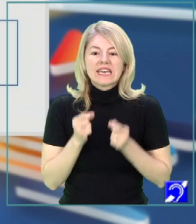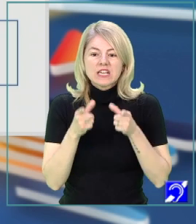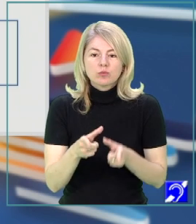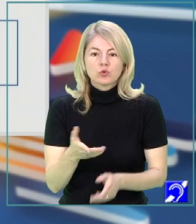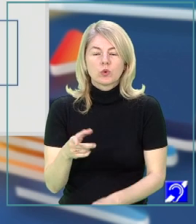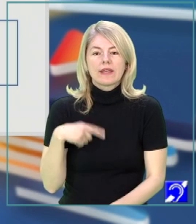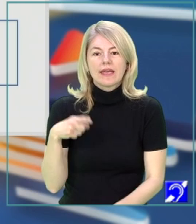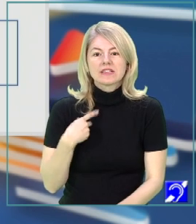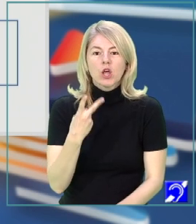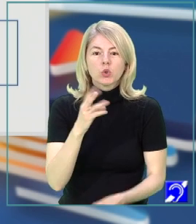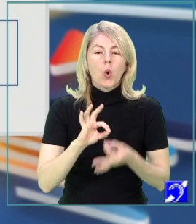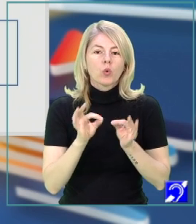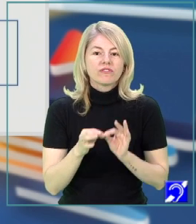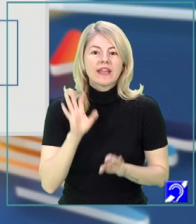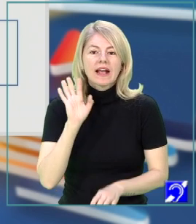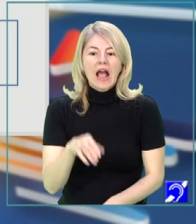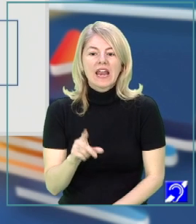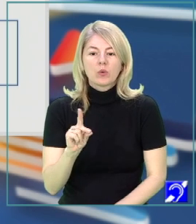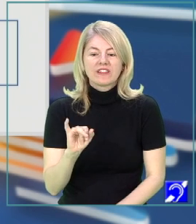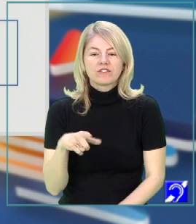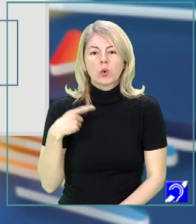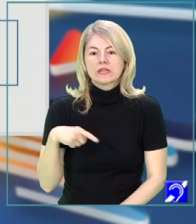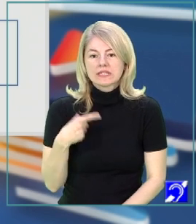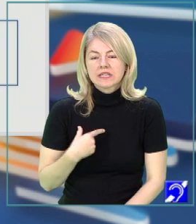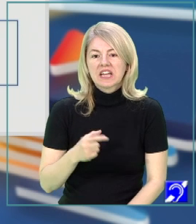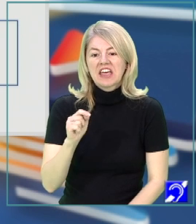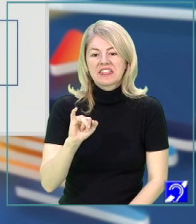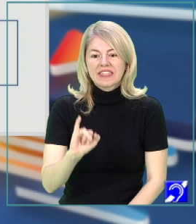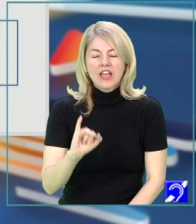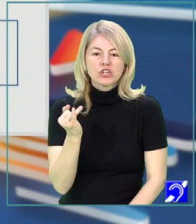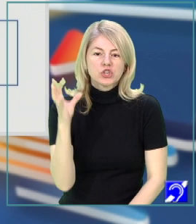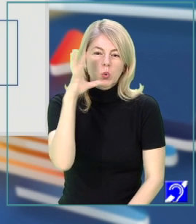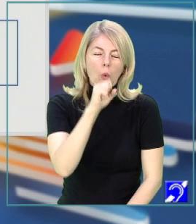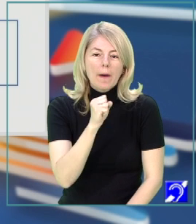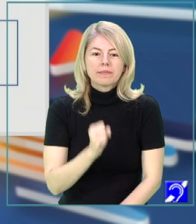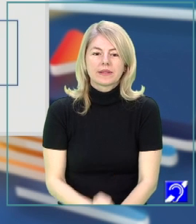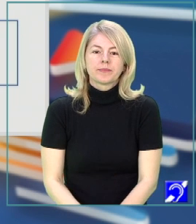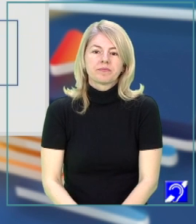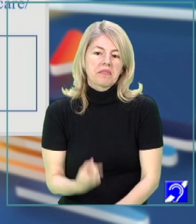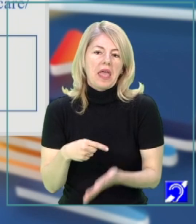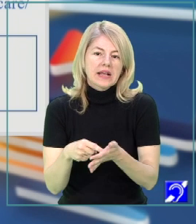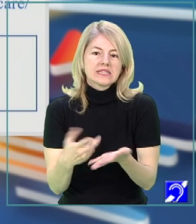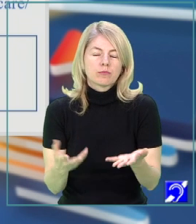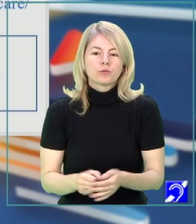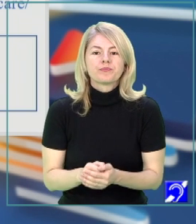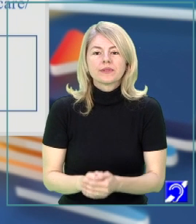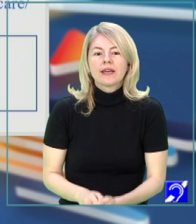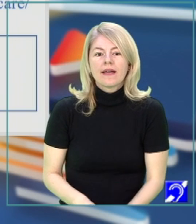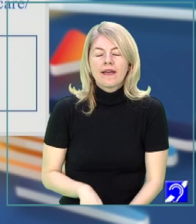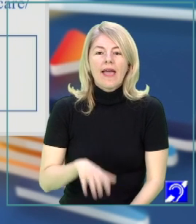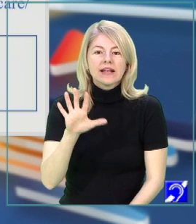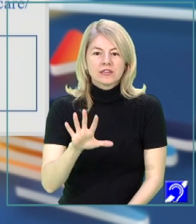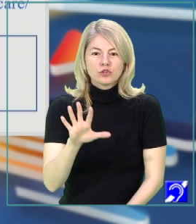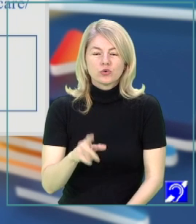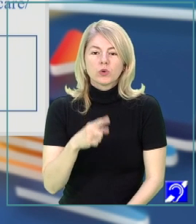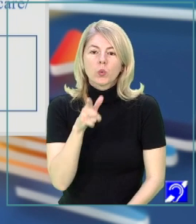ar fi două cuvinte care conțin diphtong sunt TEI și NOAPTE, de exemplu. Mergem mai departe la exercițiul